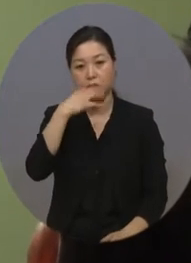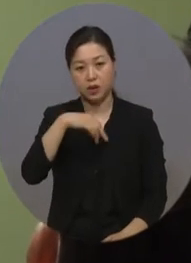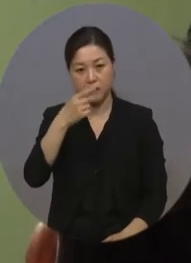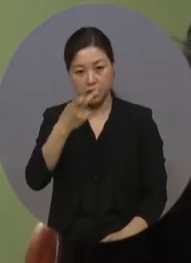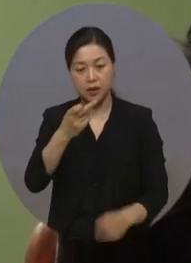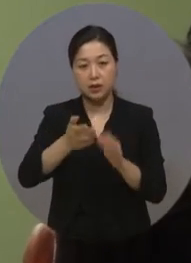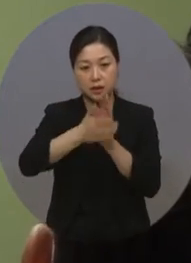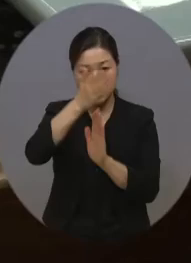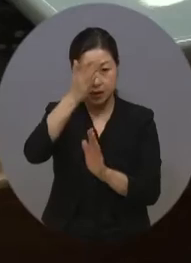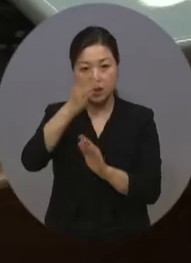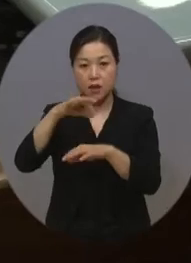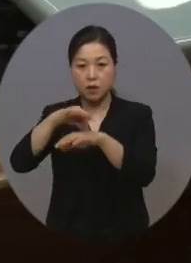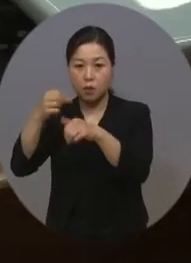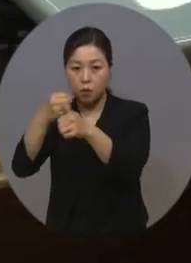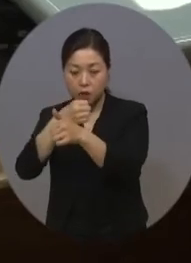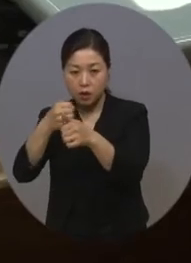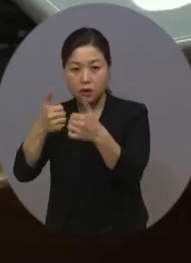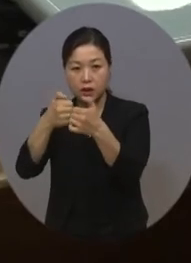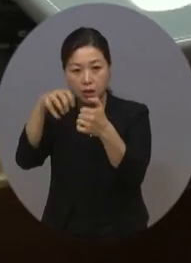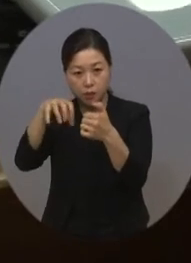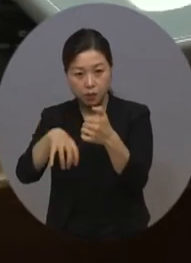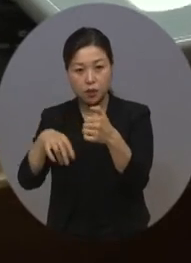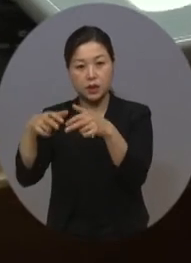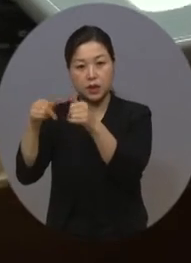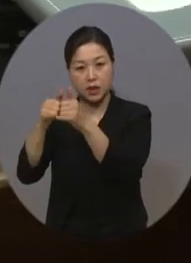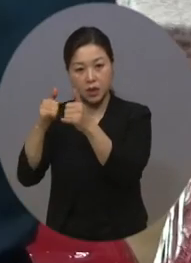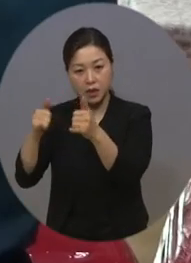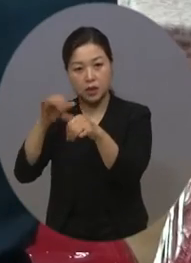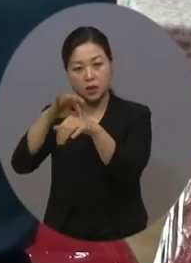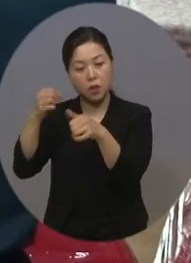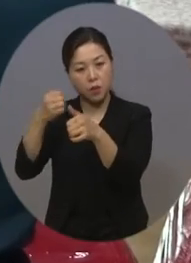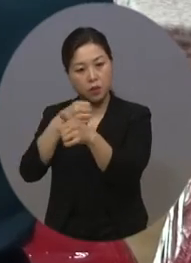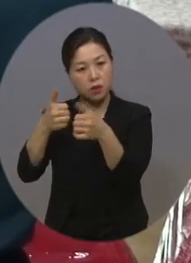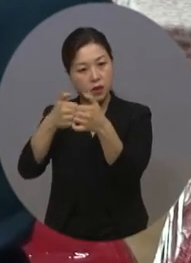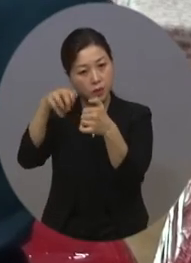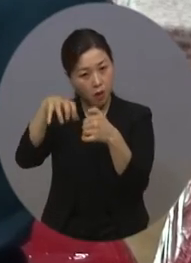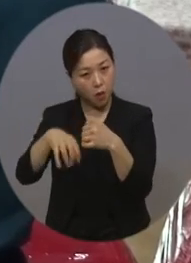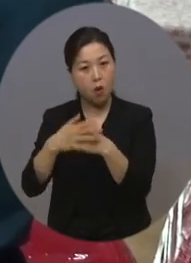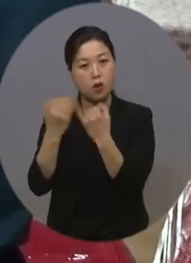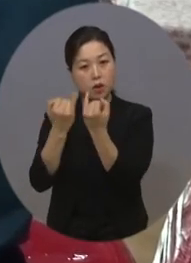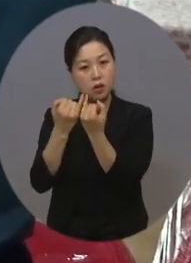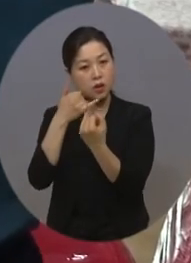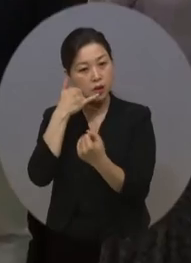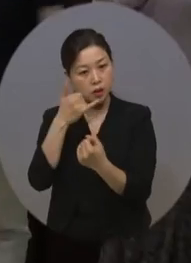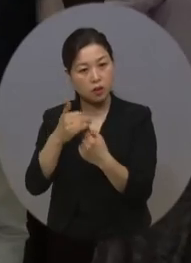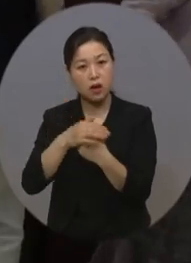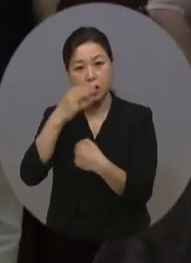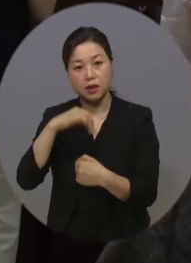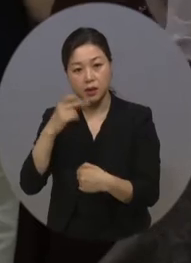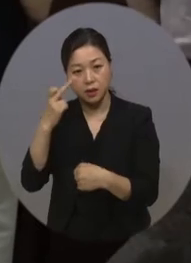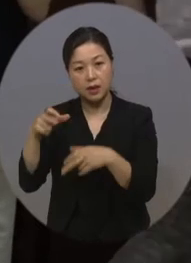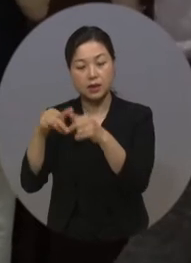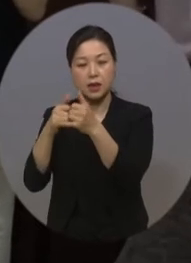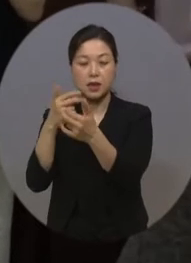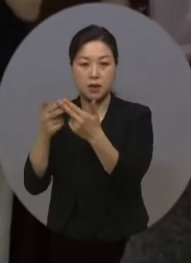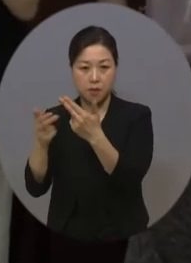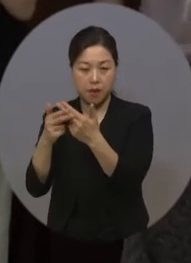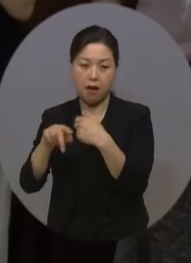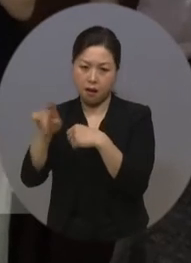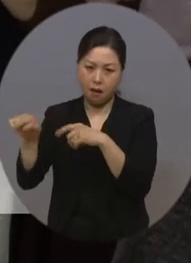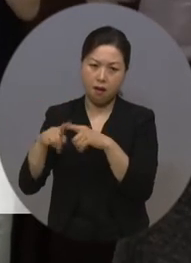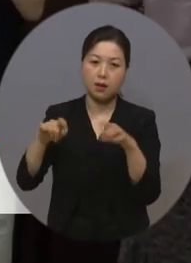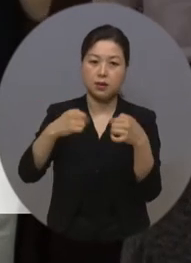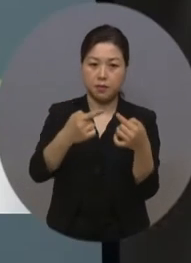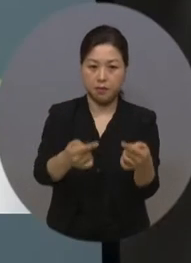익산성폭력상담소와 장애인성폭력상담소 그리고 여성의 전화, 익산시장애인협회가 함께 참여했고